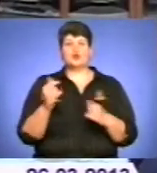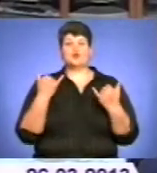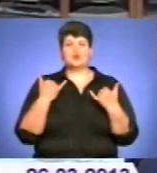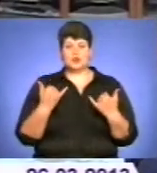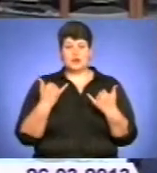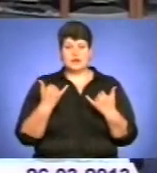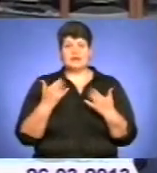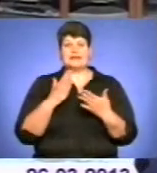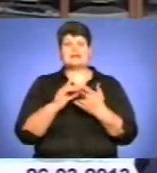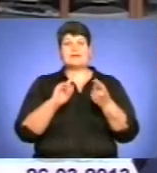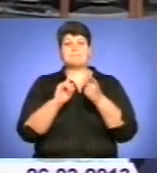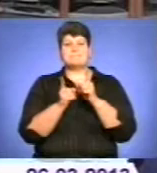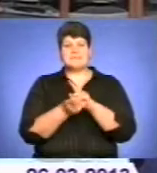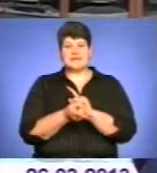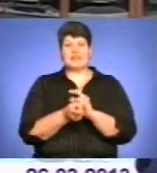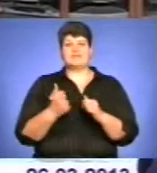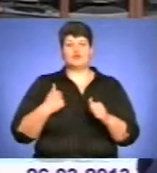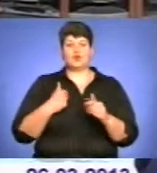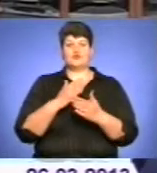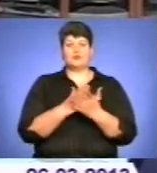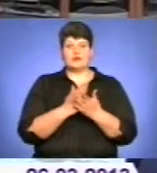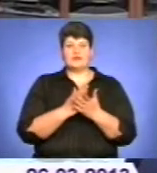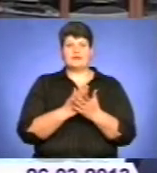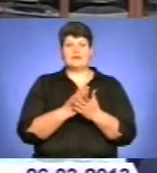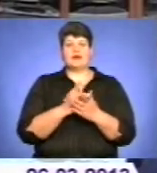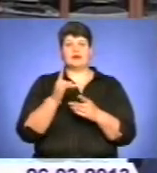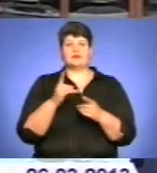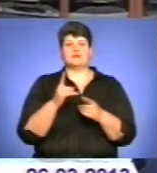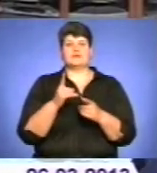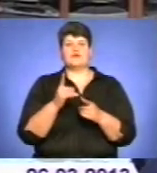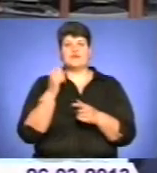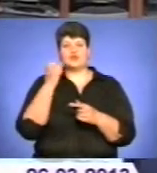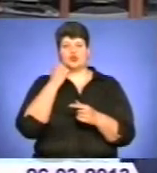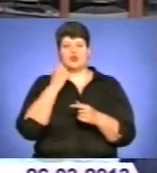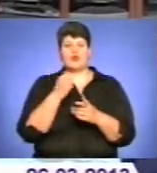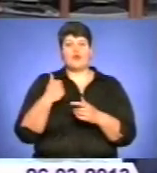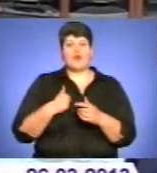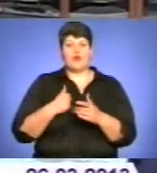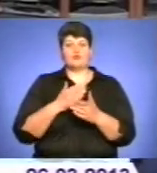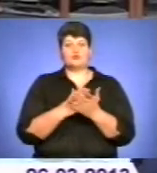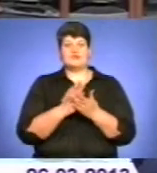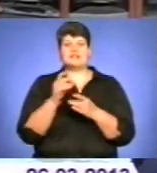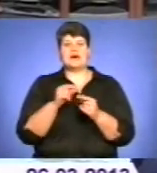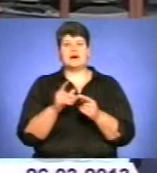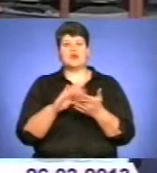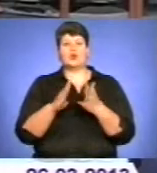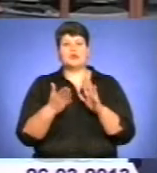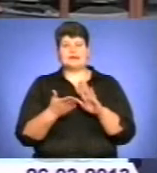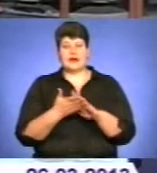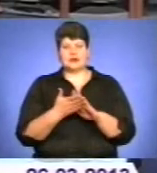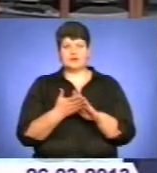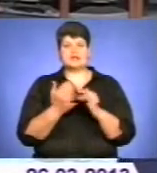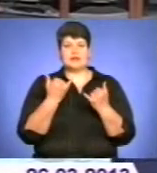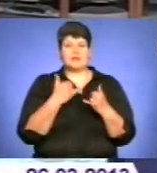йде заміна військовослужбовців строкової служби на військовослужбовців за контрактом. Загоди, що з цього